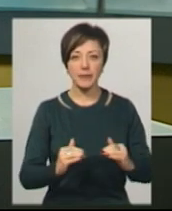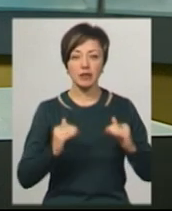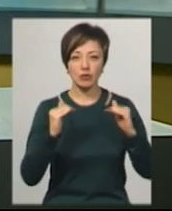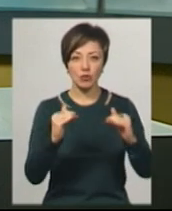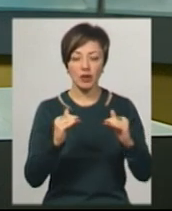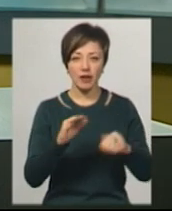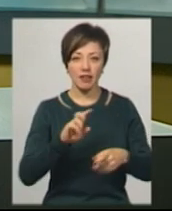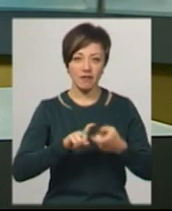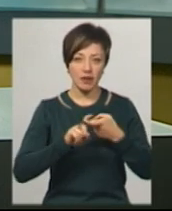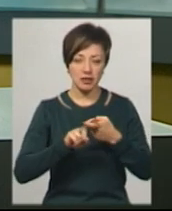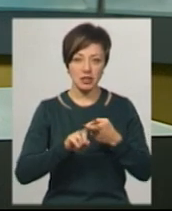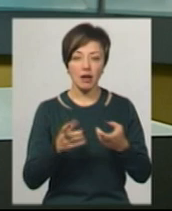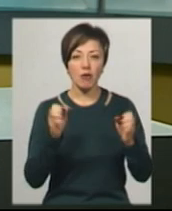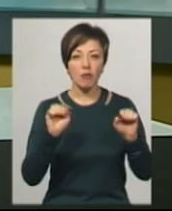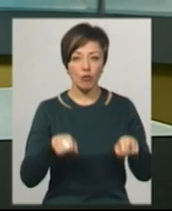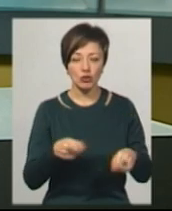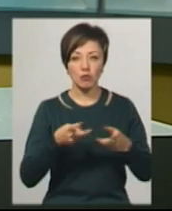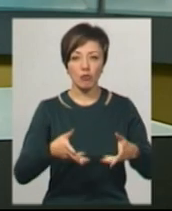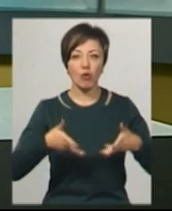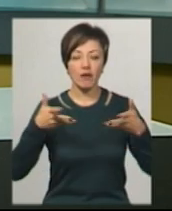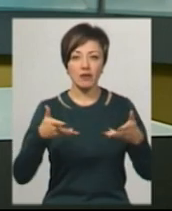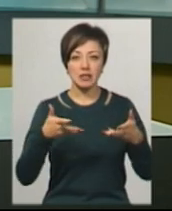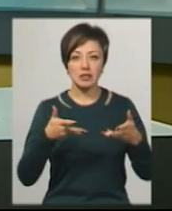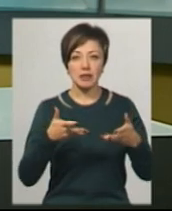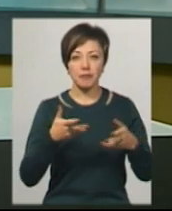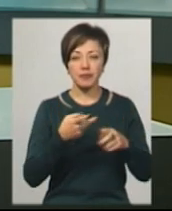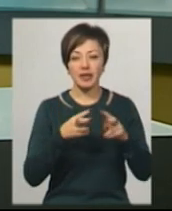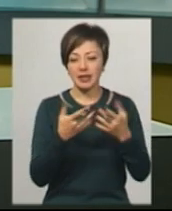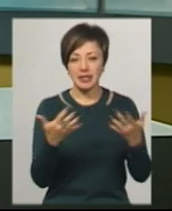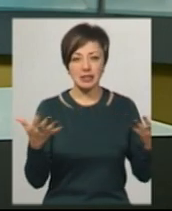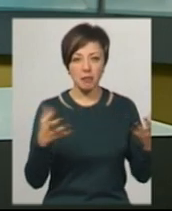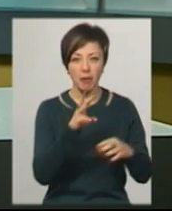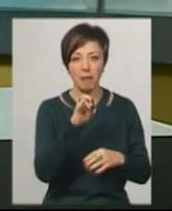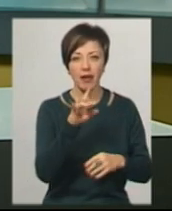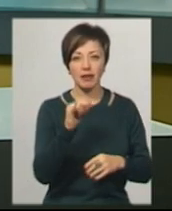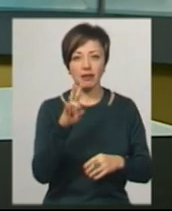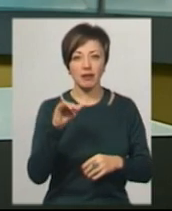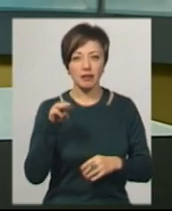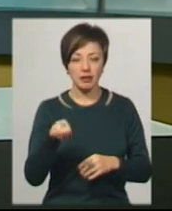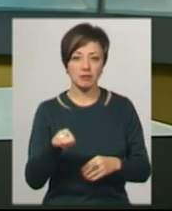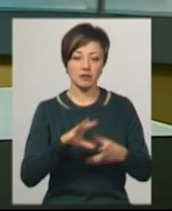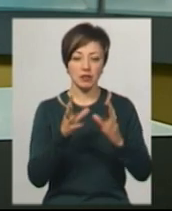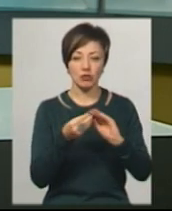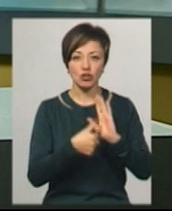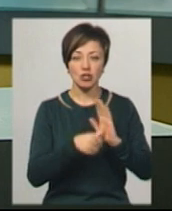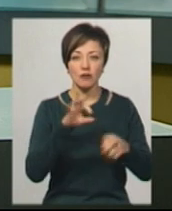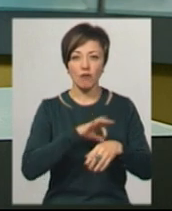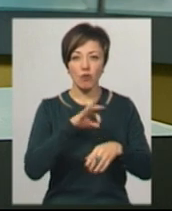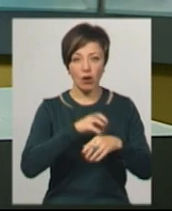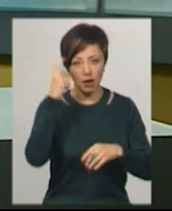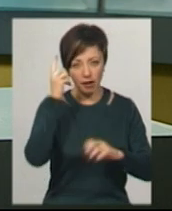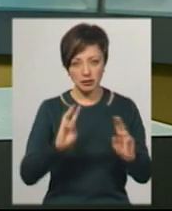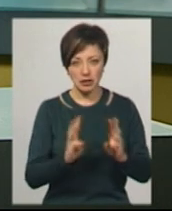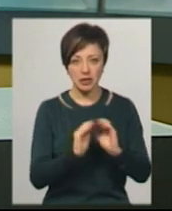ентеровірусної інфекції, яка може проявитися з сирозними менінгітами. Загалом у лікарні перебуває 6 хворих на менінгіт дітей